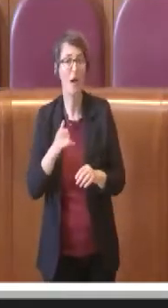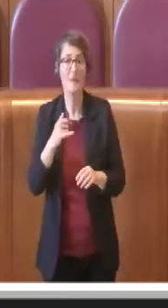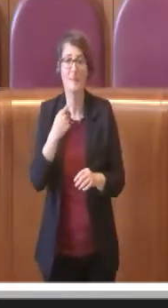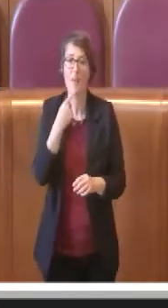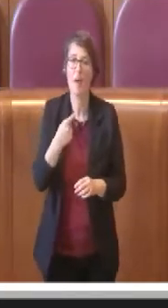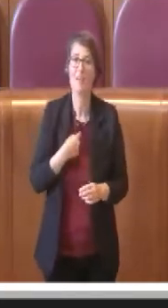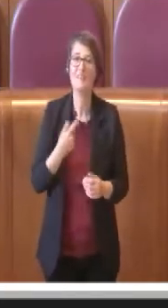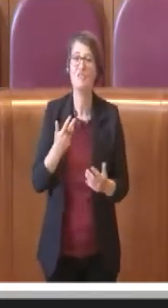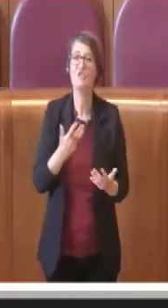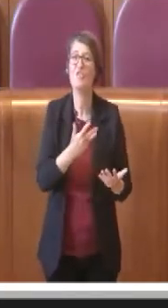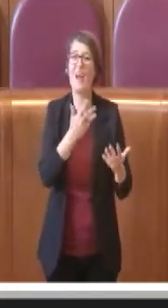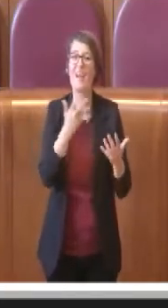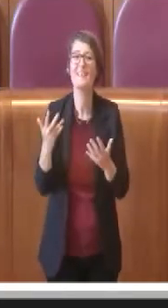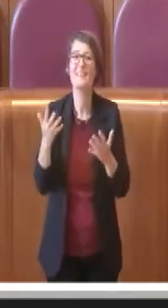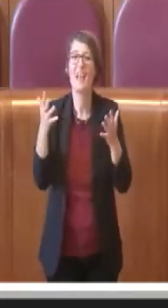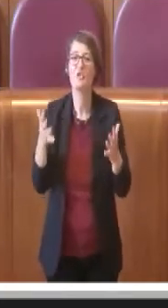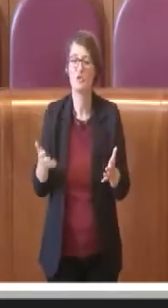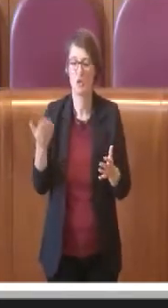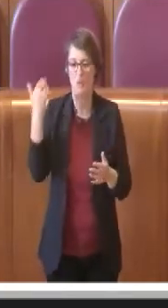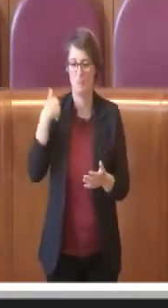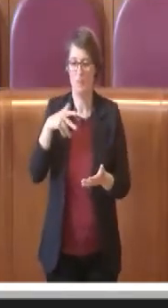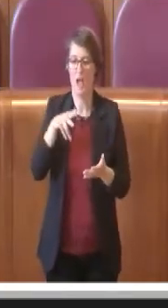che è approvata nel 2017,